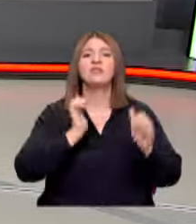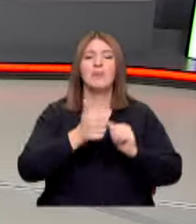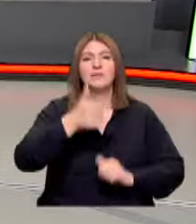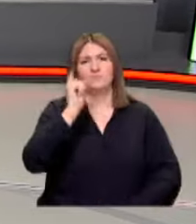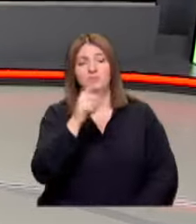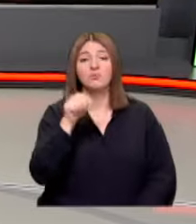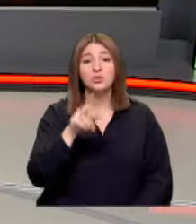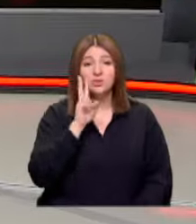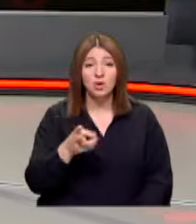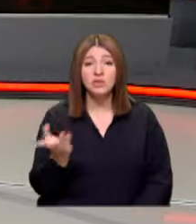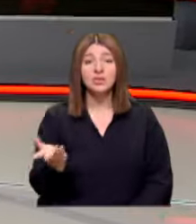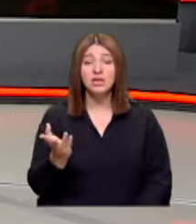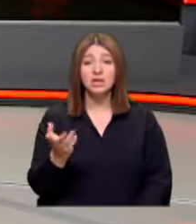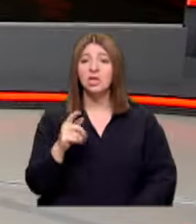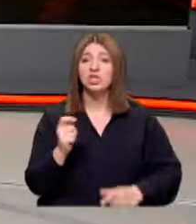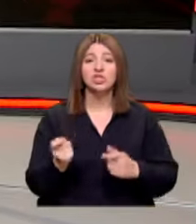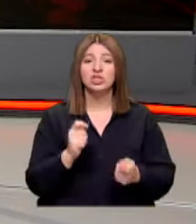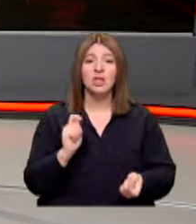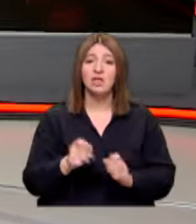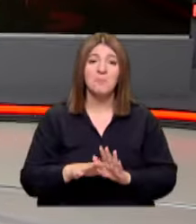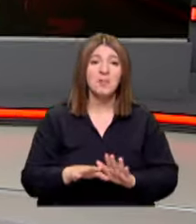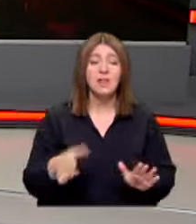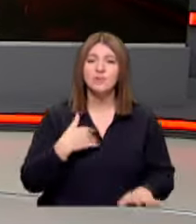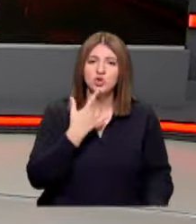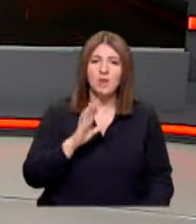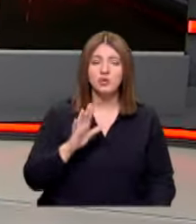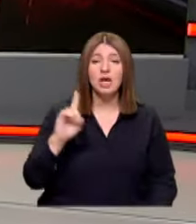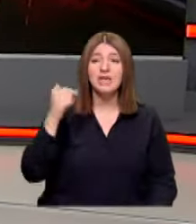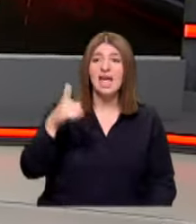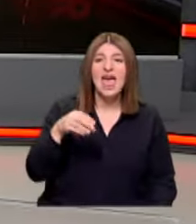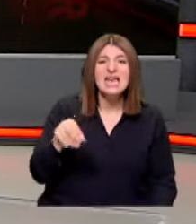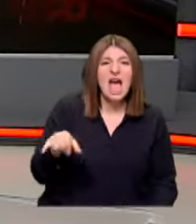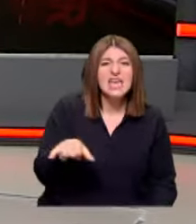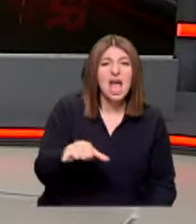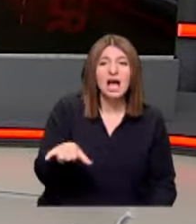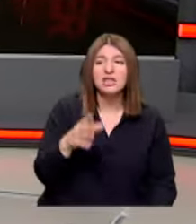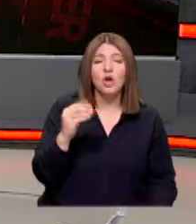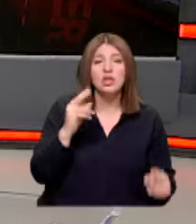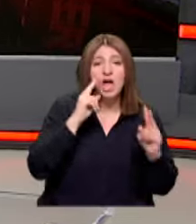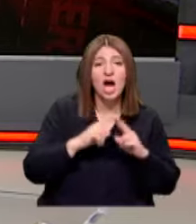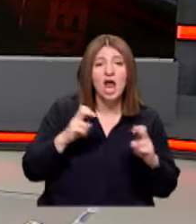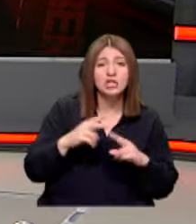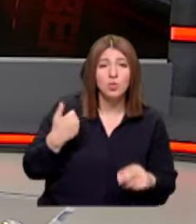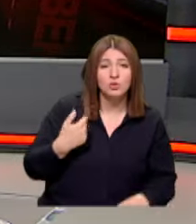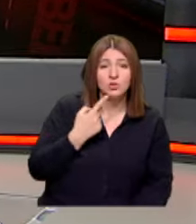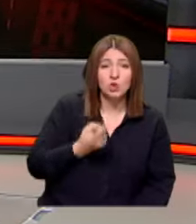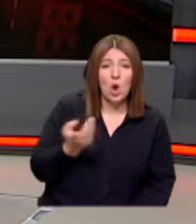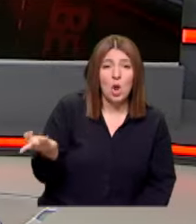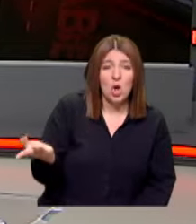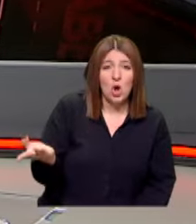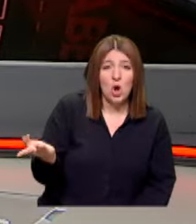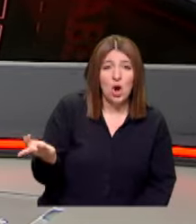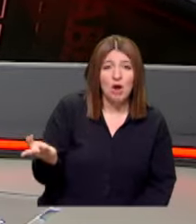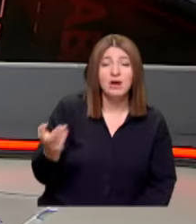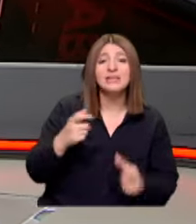kızıyordu Ama bugün gördük ki iş tamamen değişmiş Biz söylemiyoruz iktidara en yakın olan araştırma kurumu kuruluşu